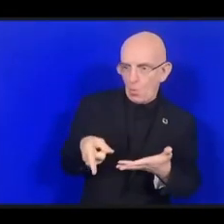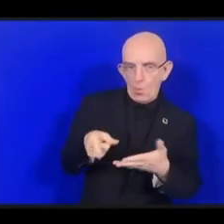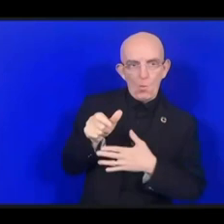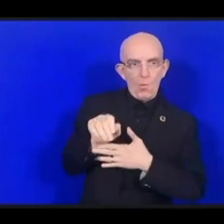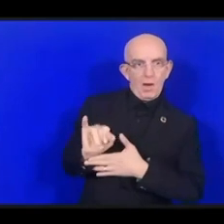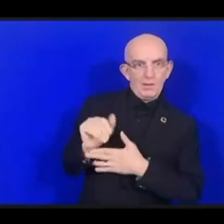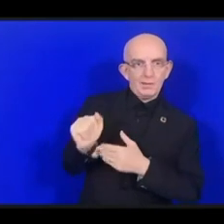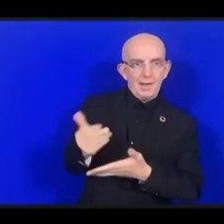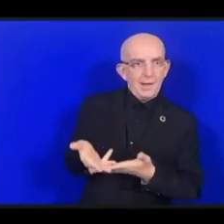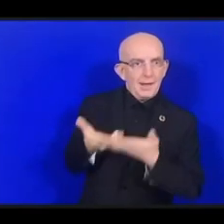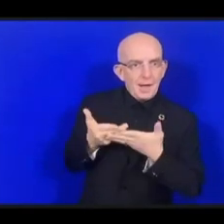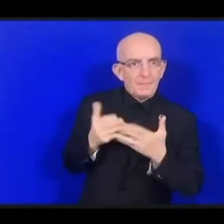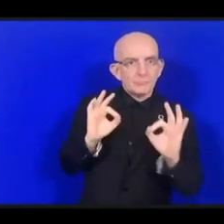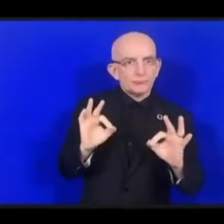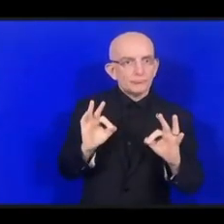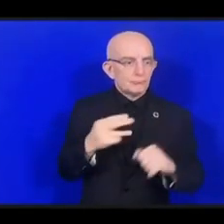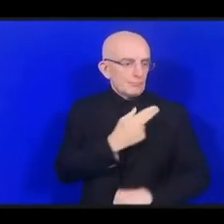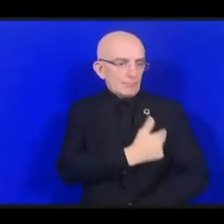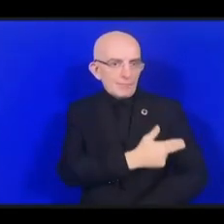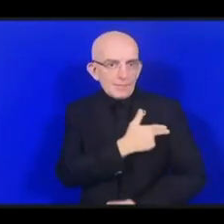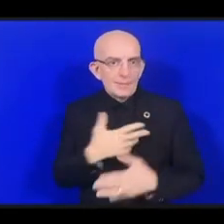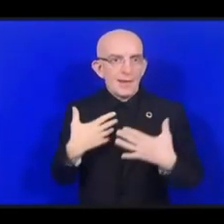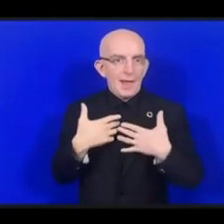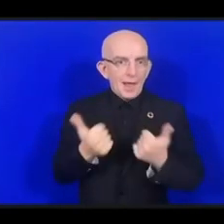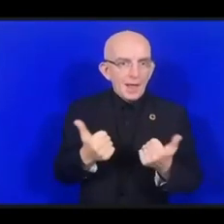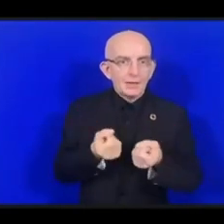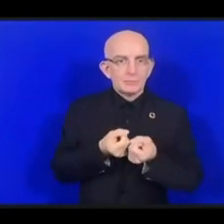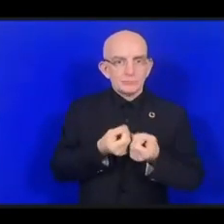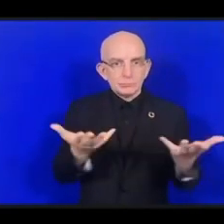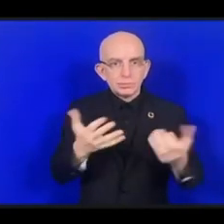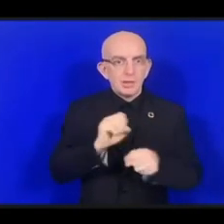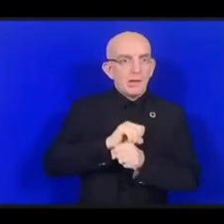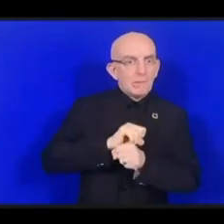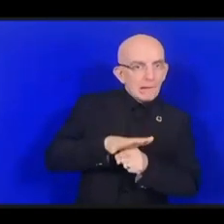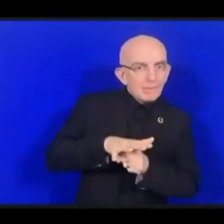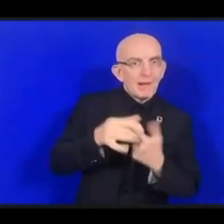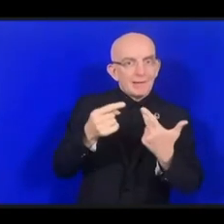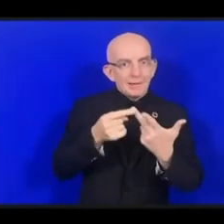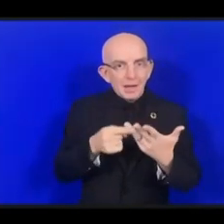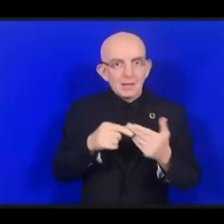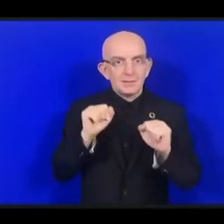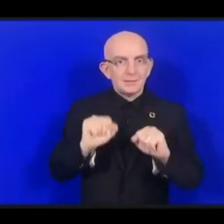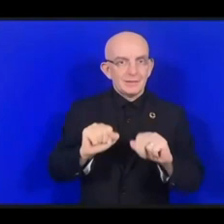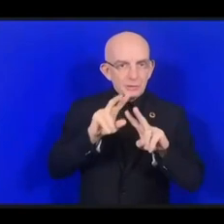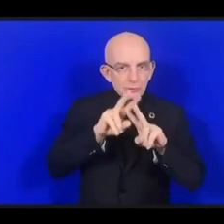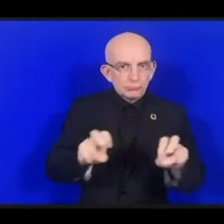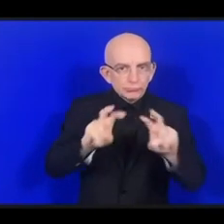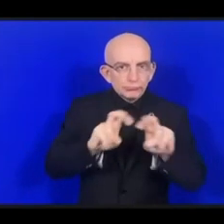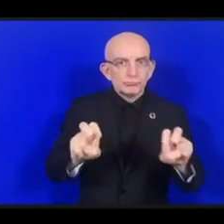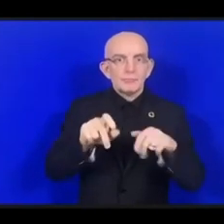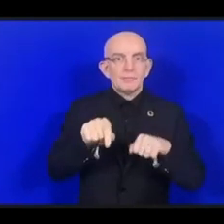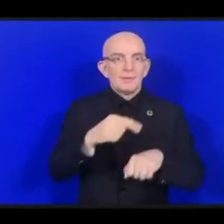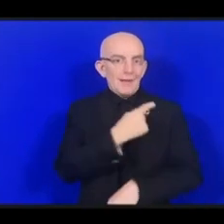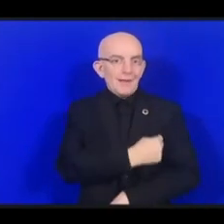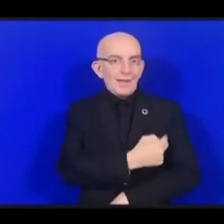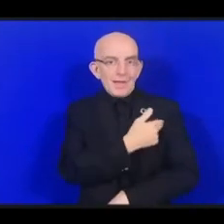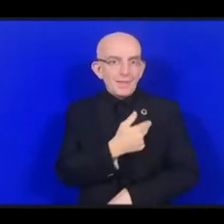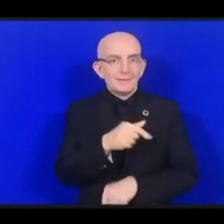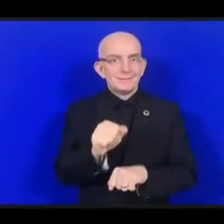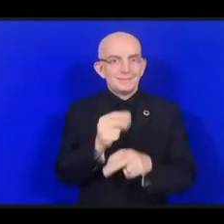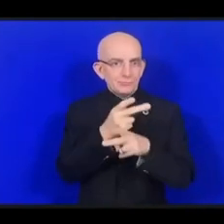распространять всеобщее здравоохранение, включать гендерную проблематику во все процессы и